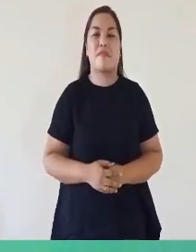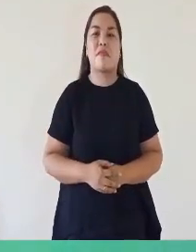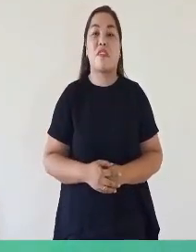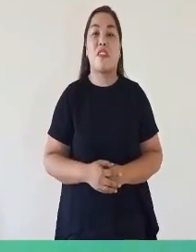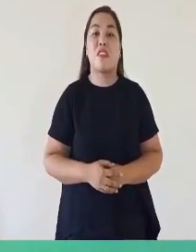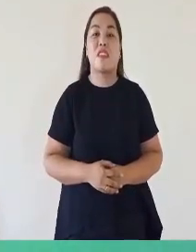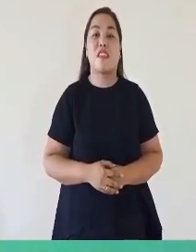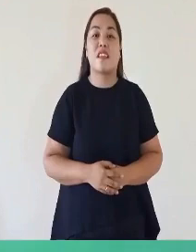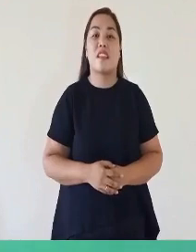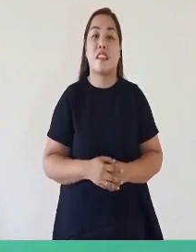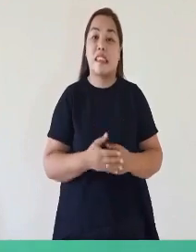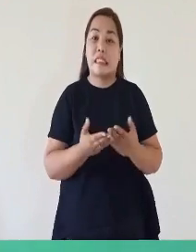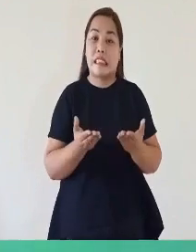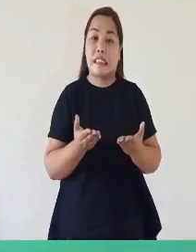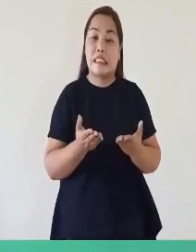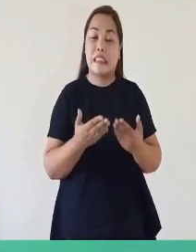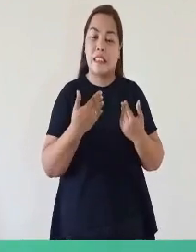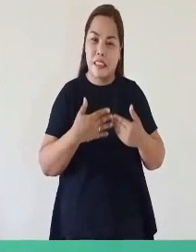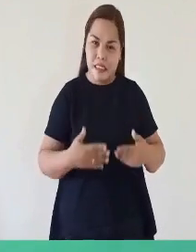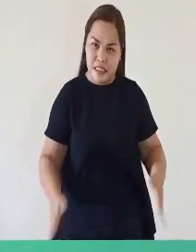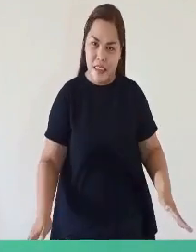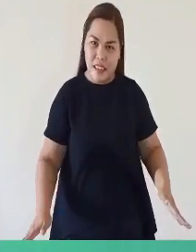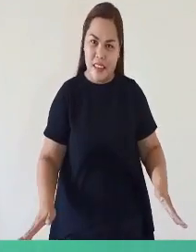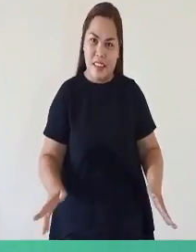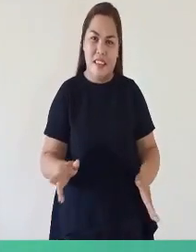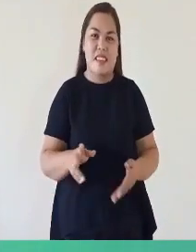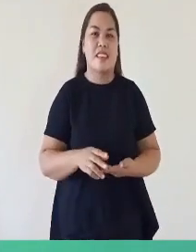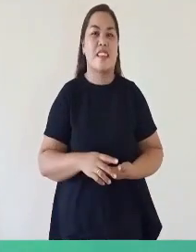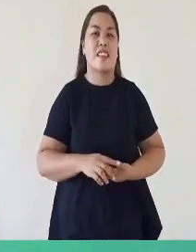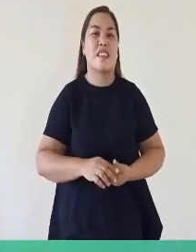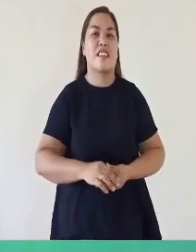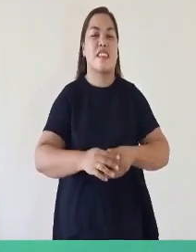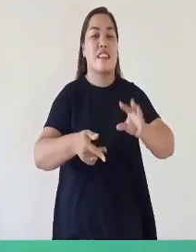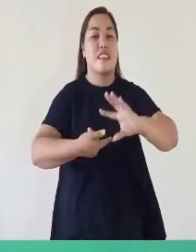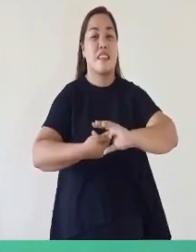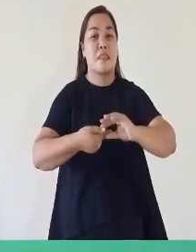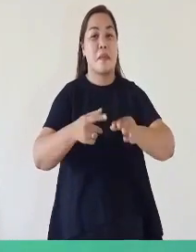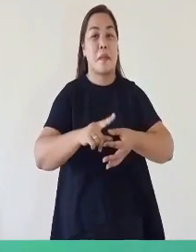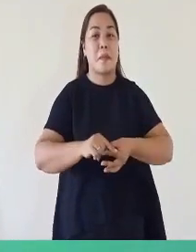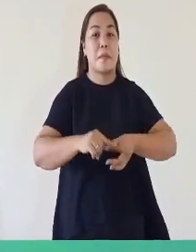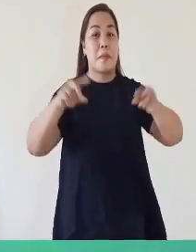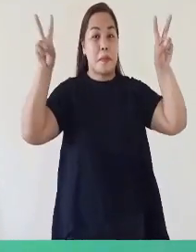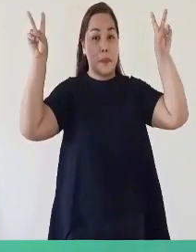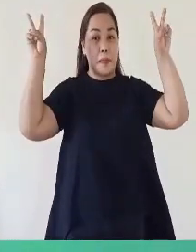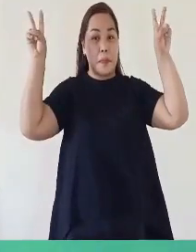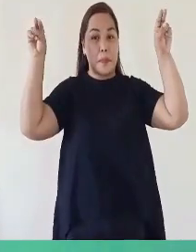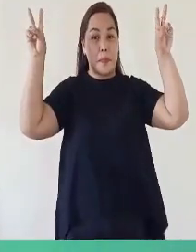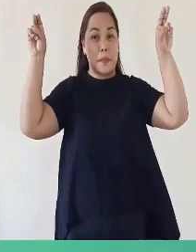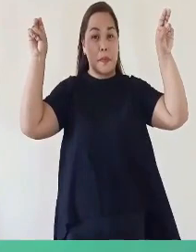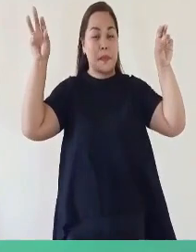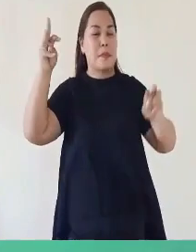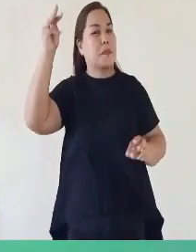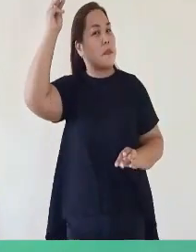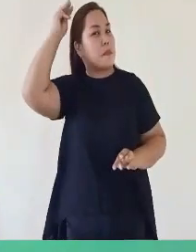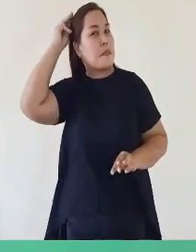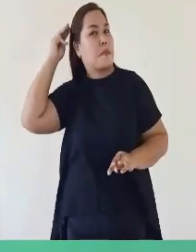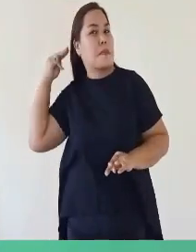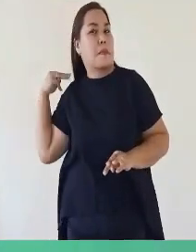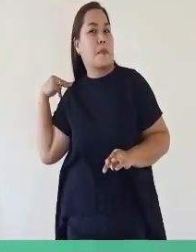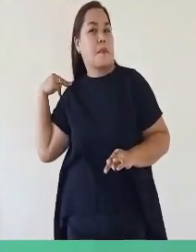Doon Nagtatapos Ang ating kwento Na may pamagat na Si Maya